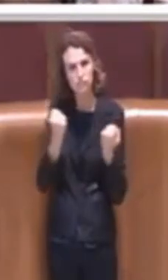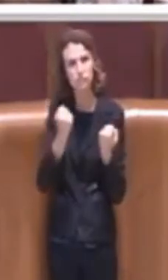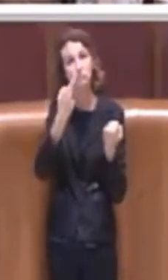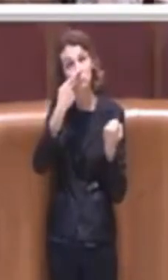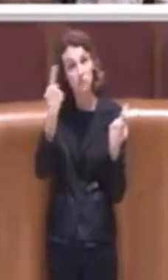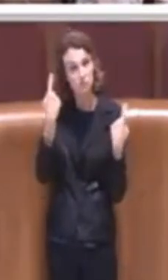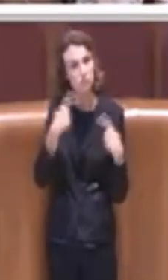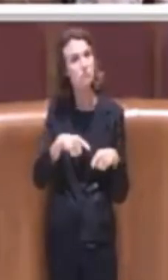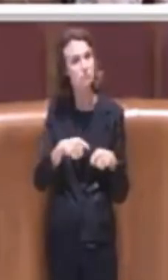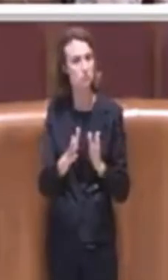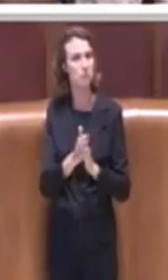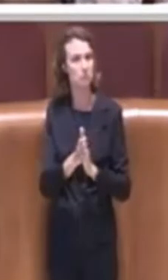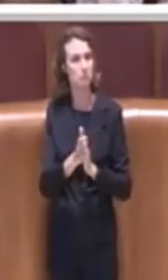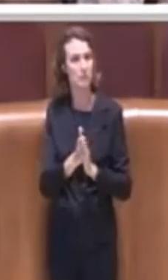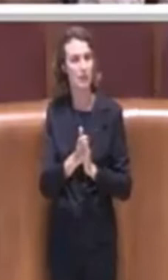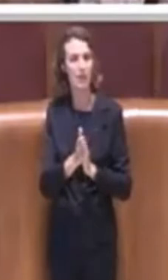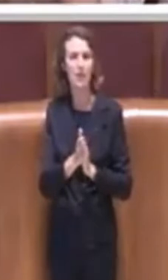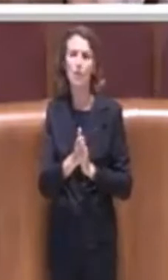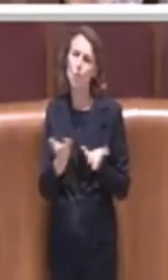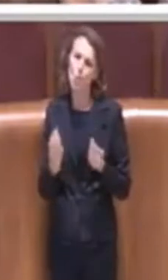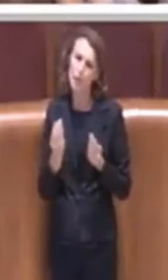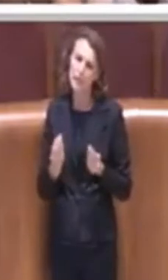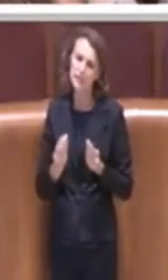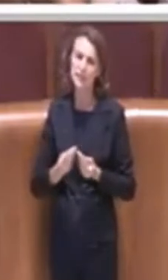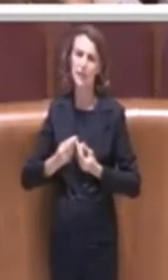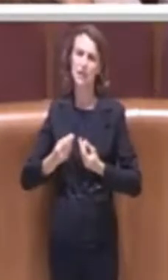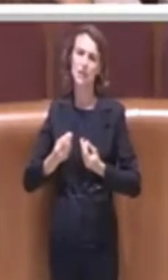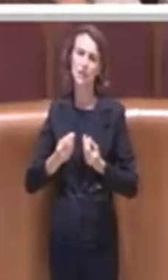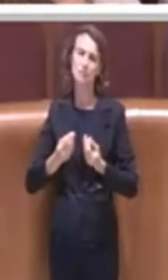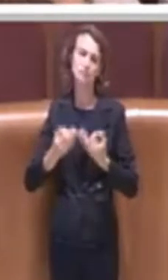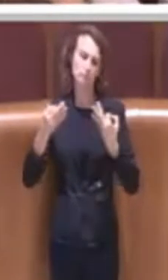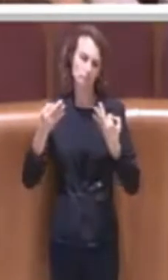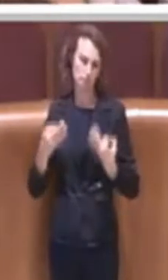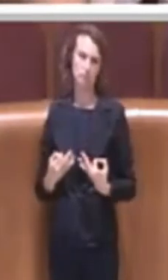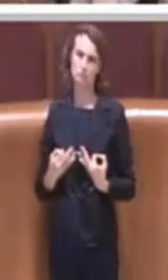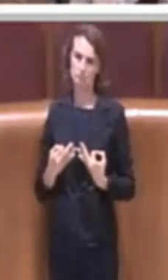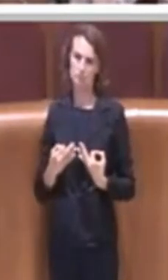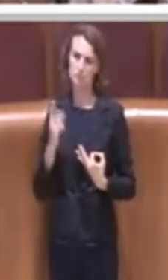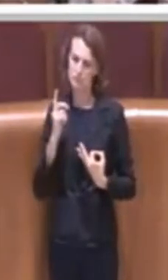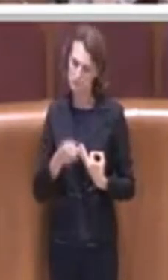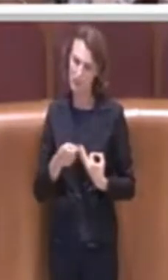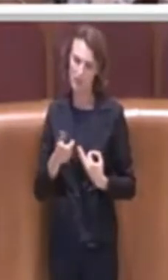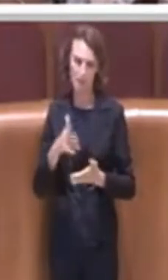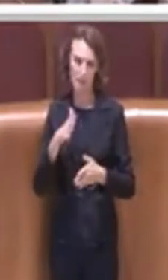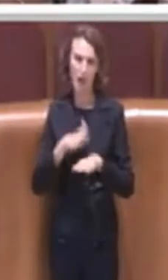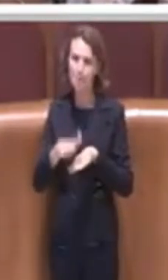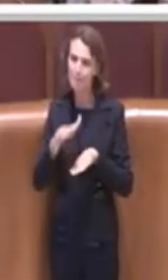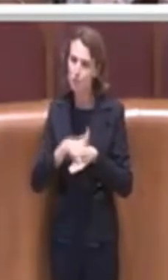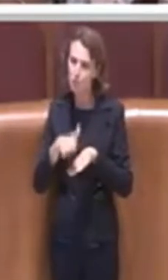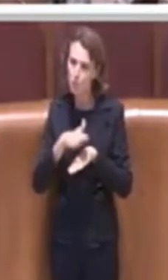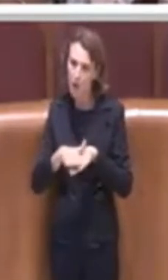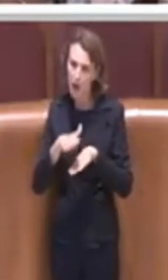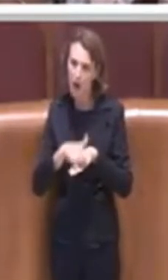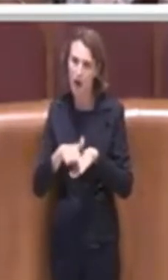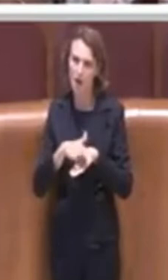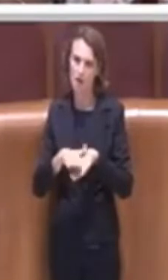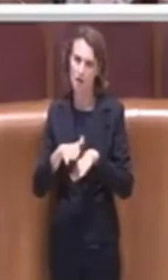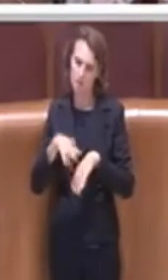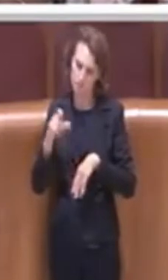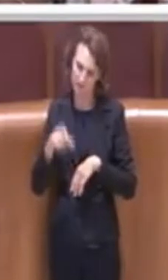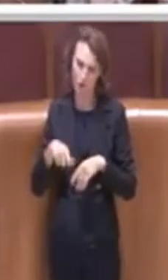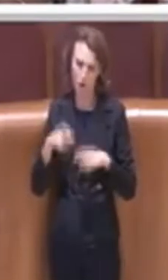Quindi in definitiva bisogna assolutamente abituare e fare una capillare campagna